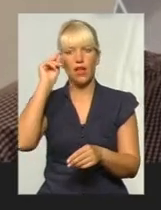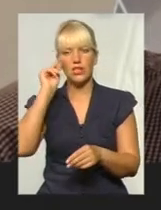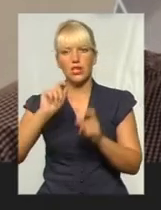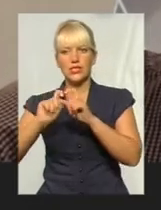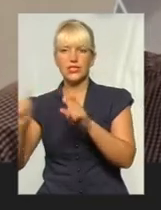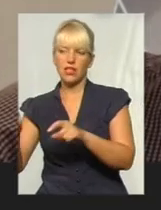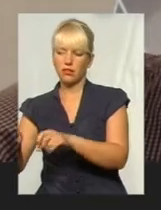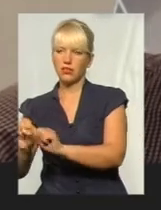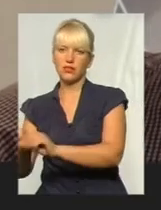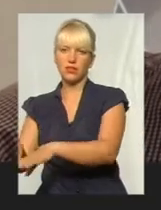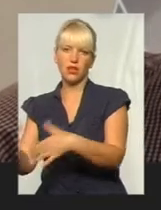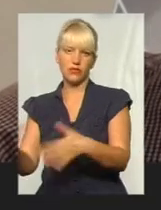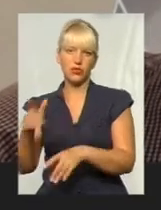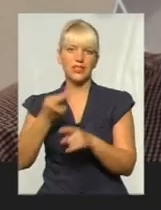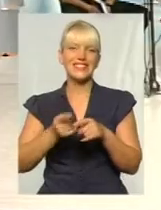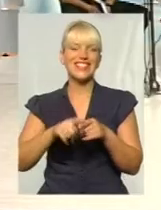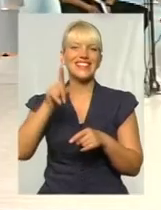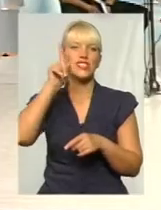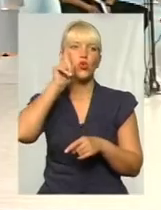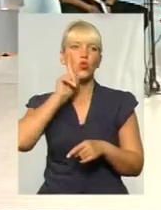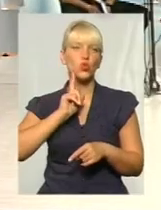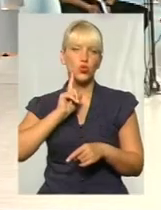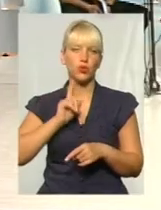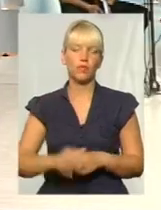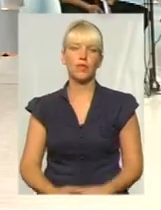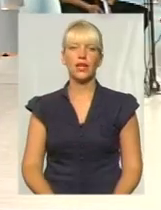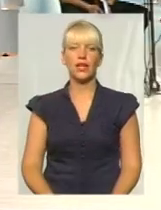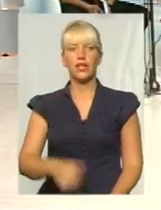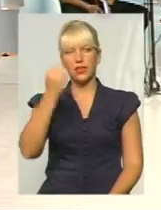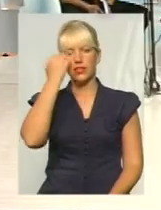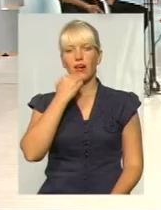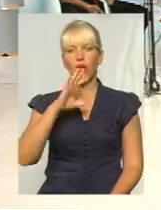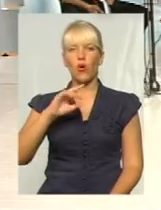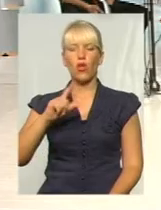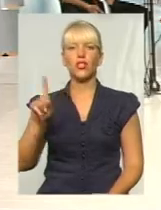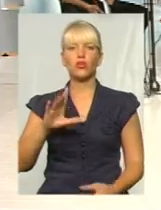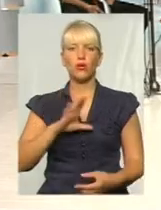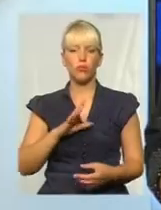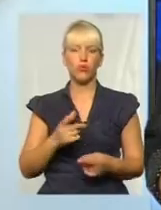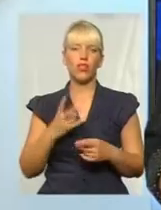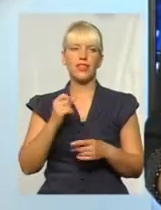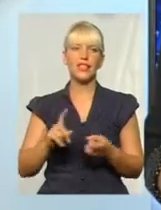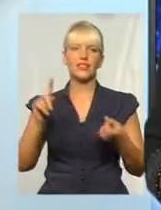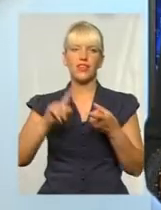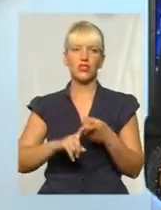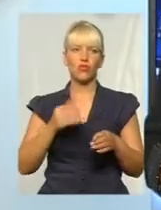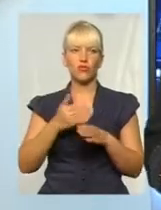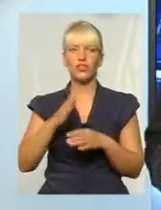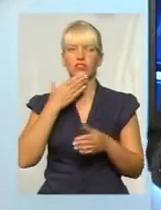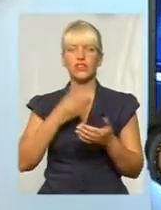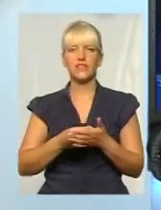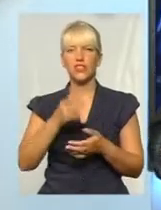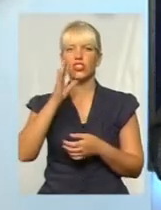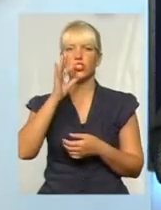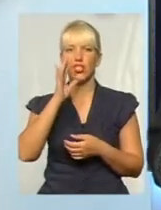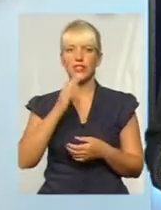Це дуже зрозуміло. Дякую, пане Олег, що були на зв'язку. Ви виділили нам сьогодні свій час.